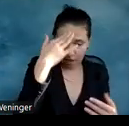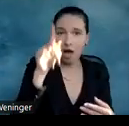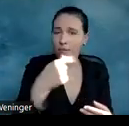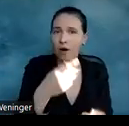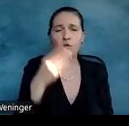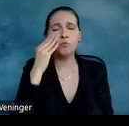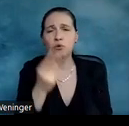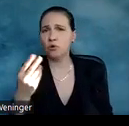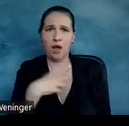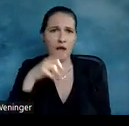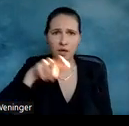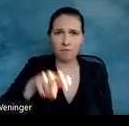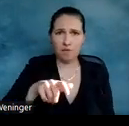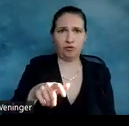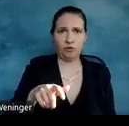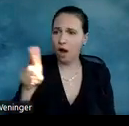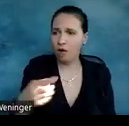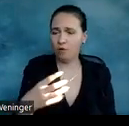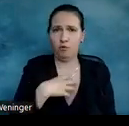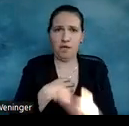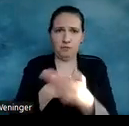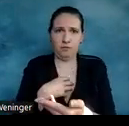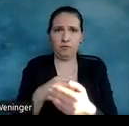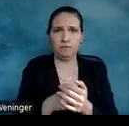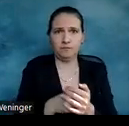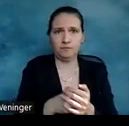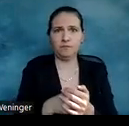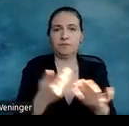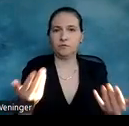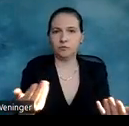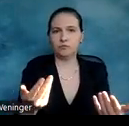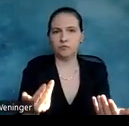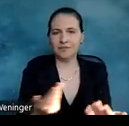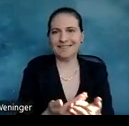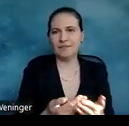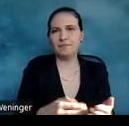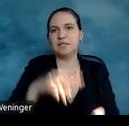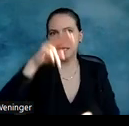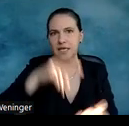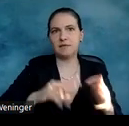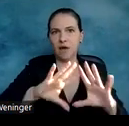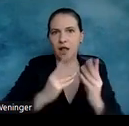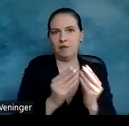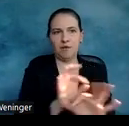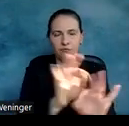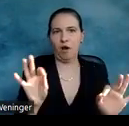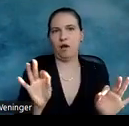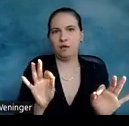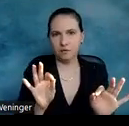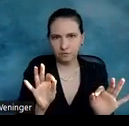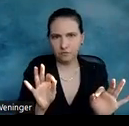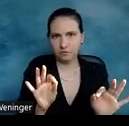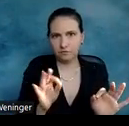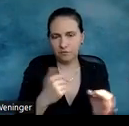nicht als leseschwach eingestuft wurden. Das generelle Thema führte dazu, dass Lesen einfacher wurde. Die Dinge, die wir